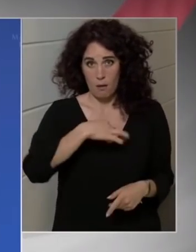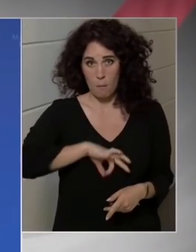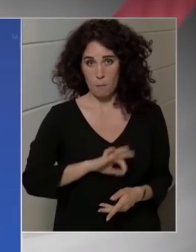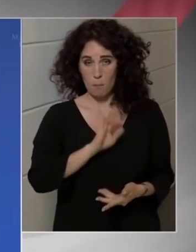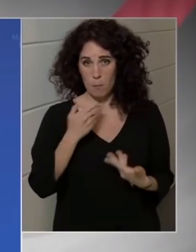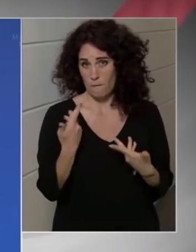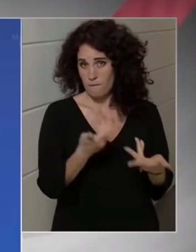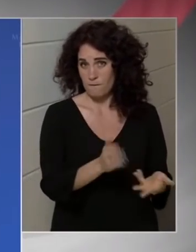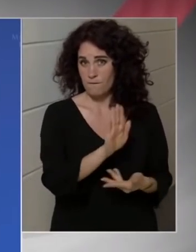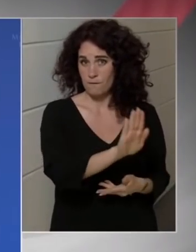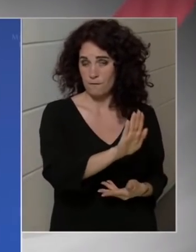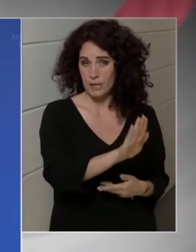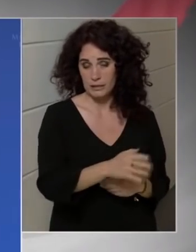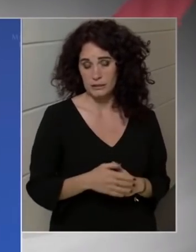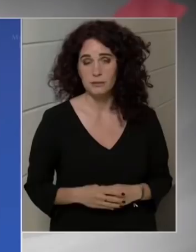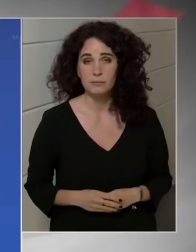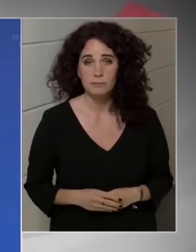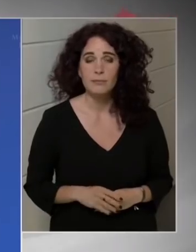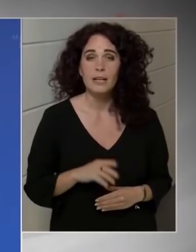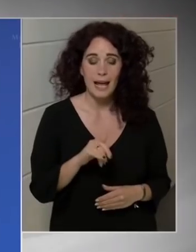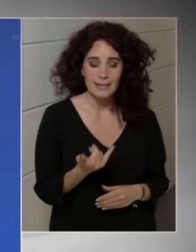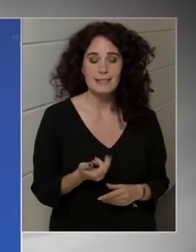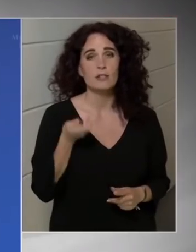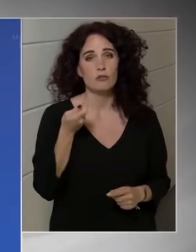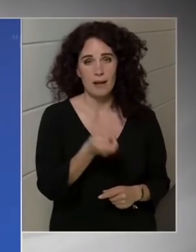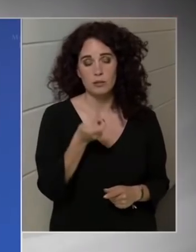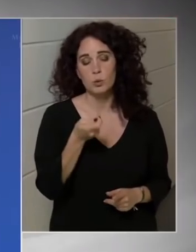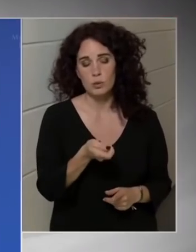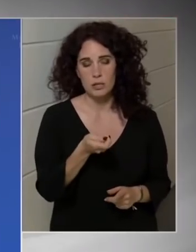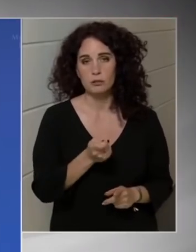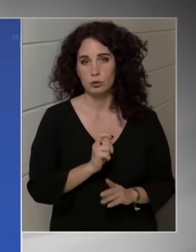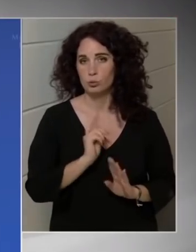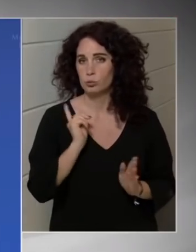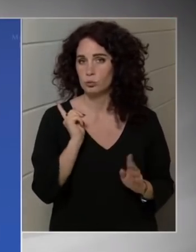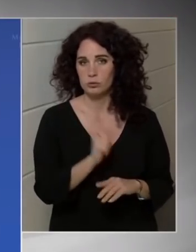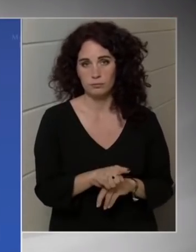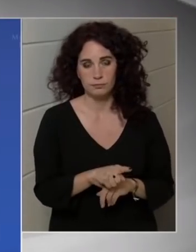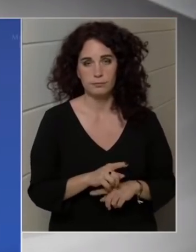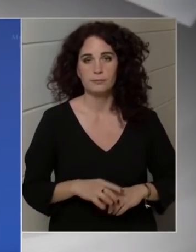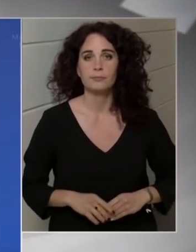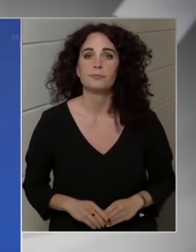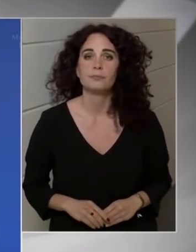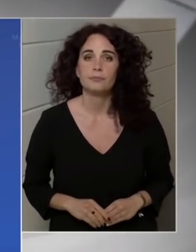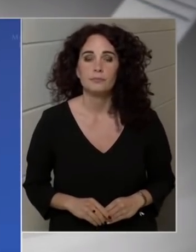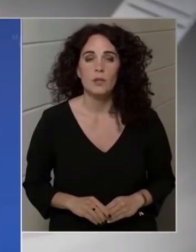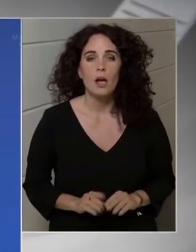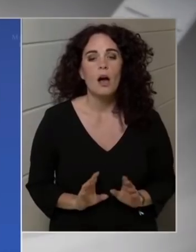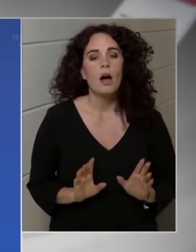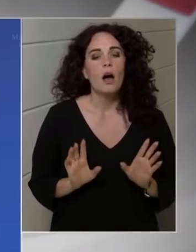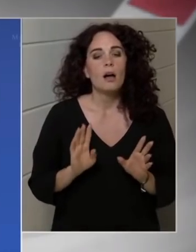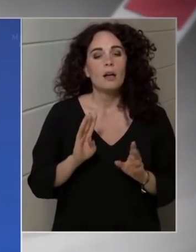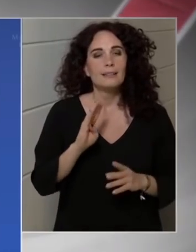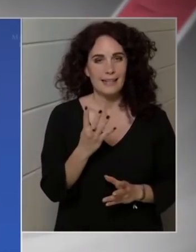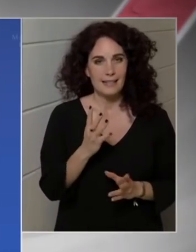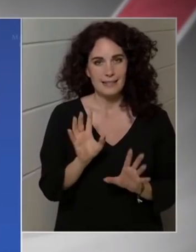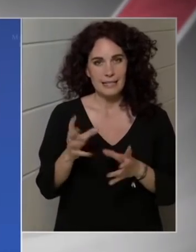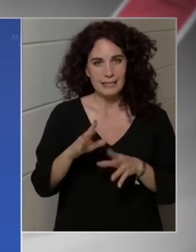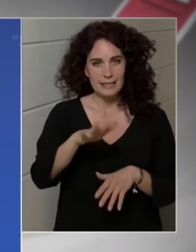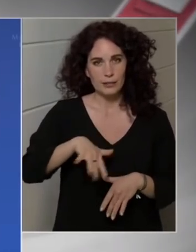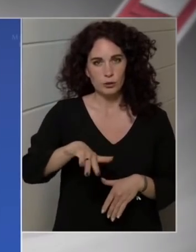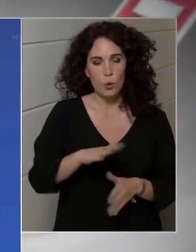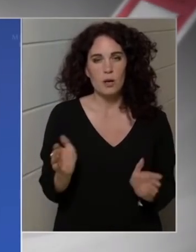különbség 30-35 dollár, ezen extra profitot termel a MOL,